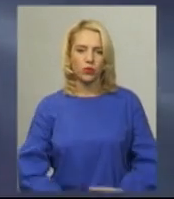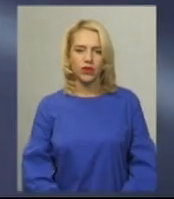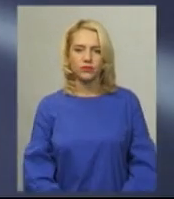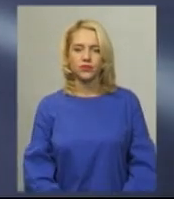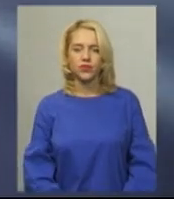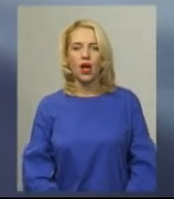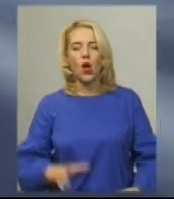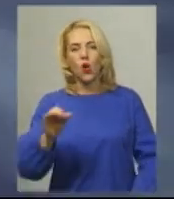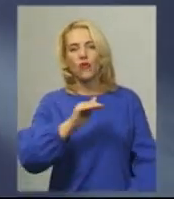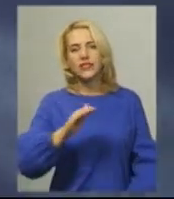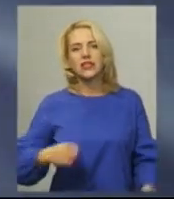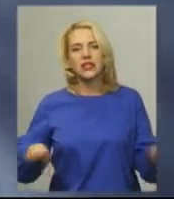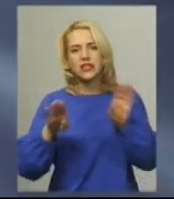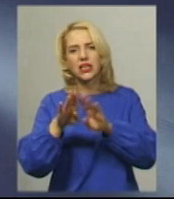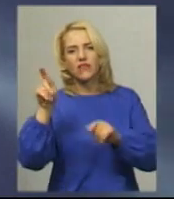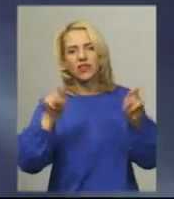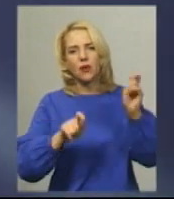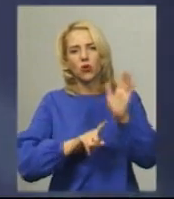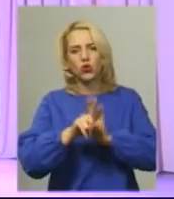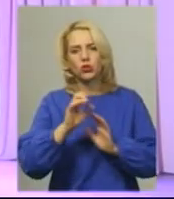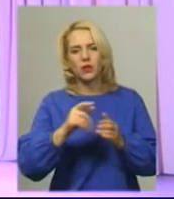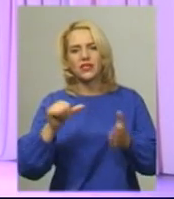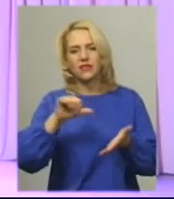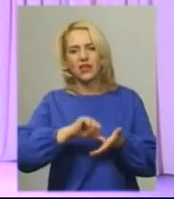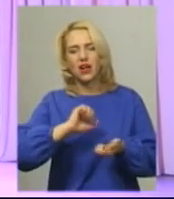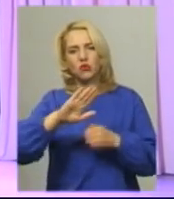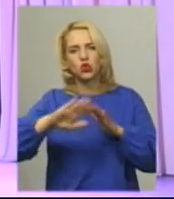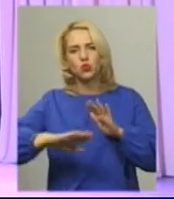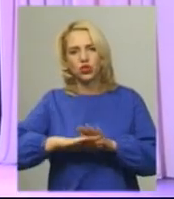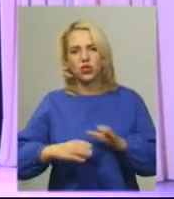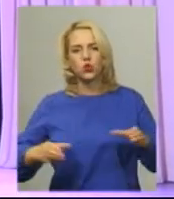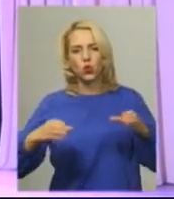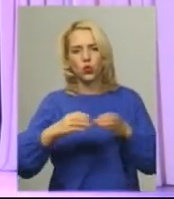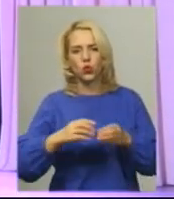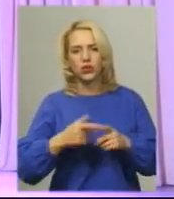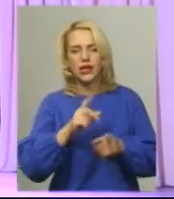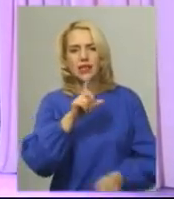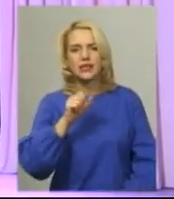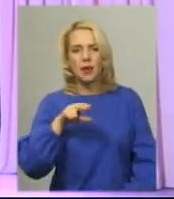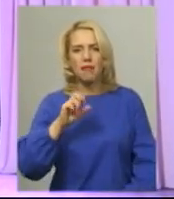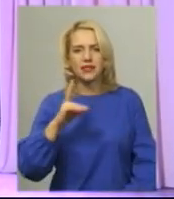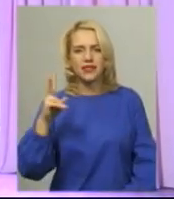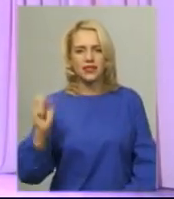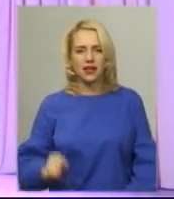Офіційне закриття фестивалю розпочалося із виступу Кам'янець-Подільського гурту «Запаска».